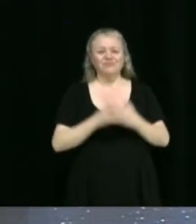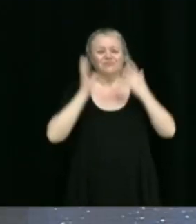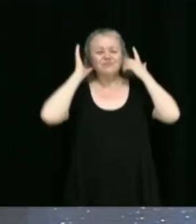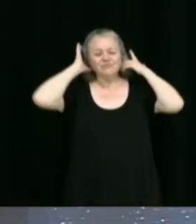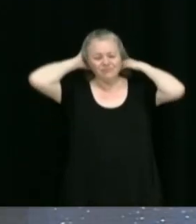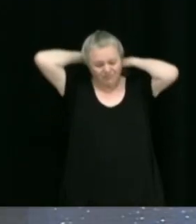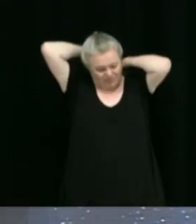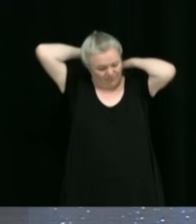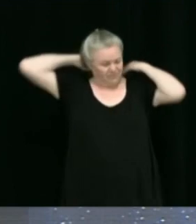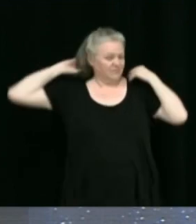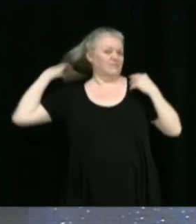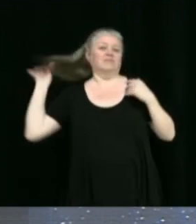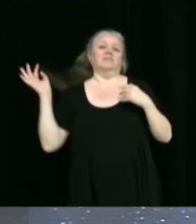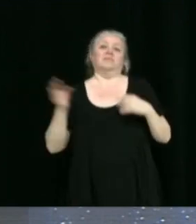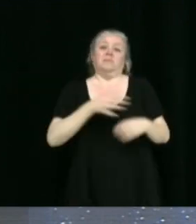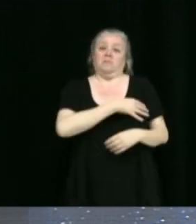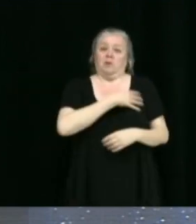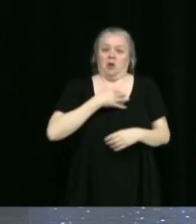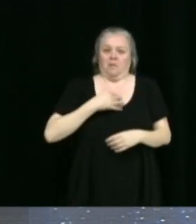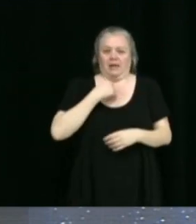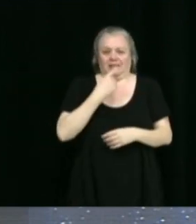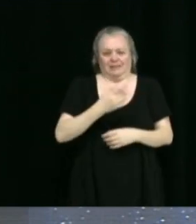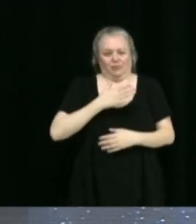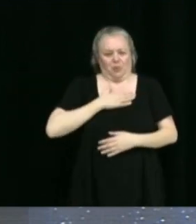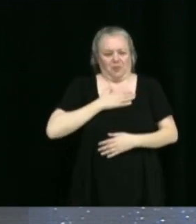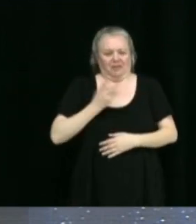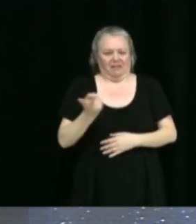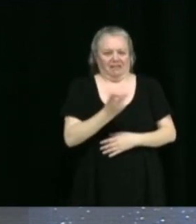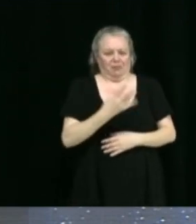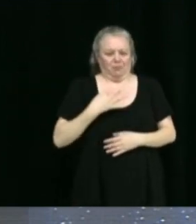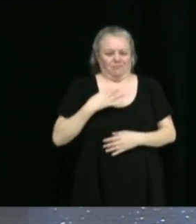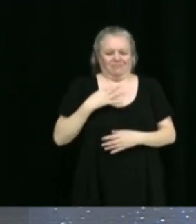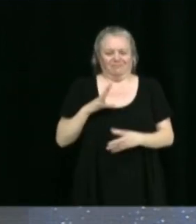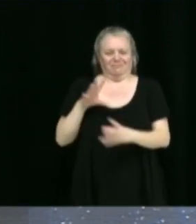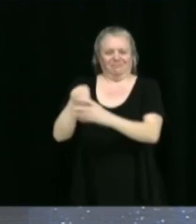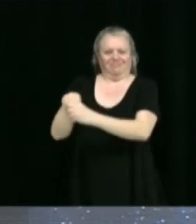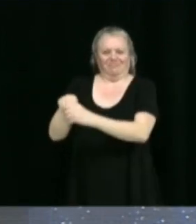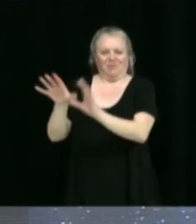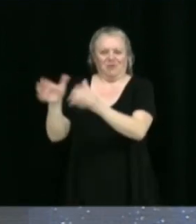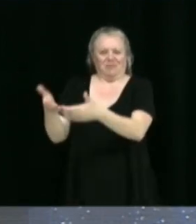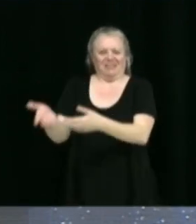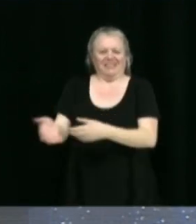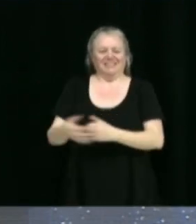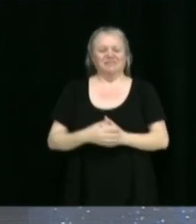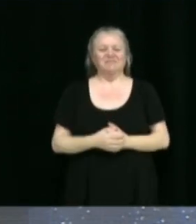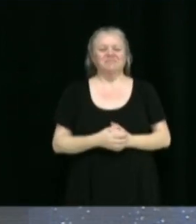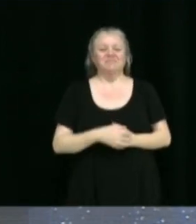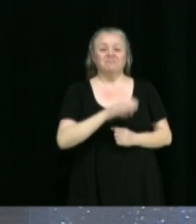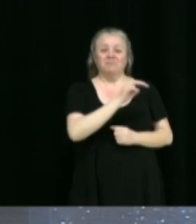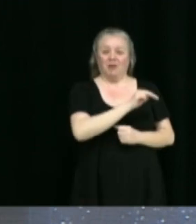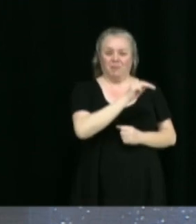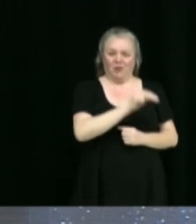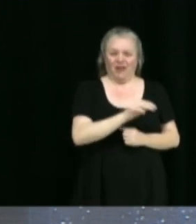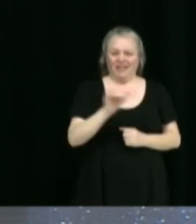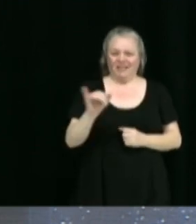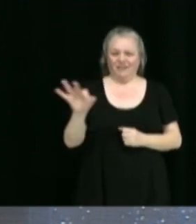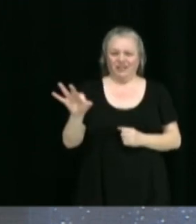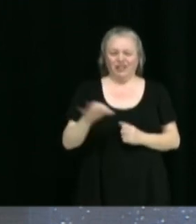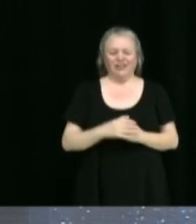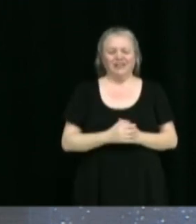avec enthousiasme vos deux candidatures sur ce comité, Marc Morin et Yannick Fréchette.